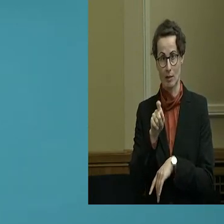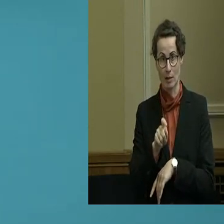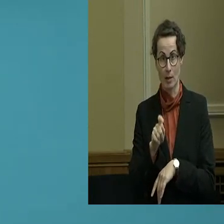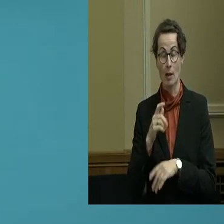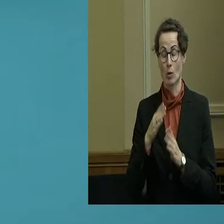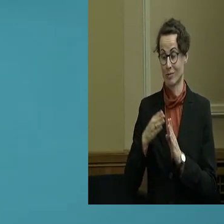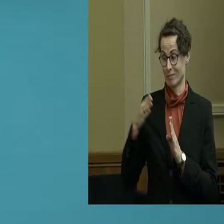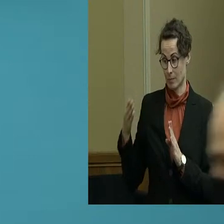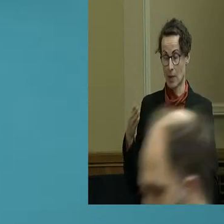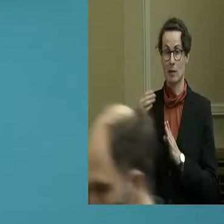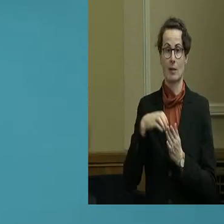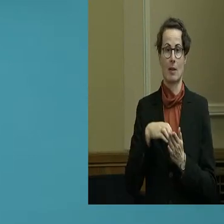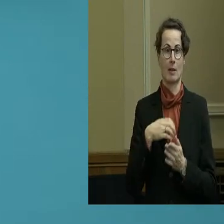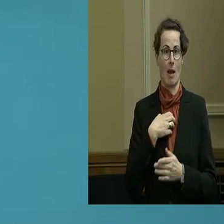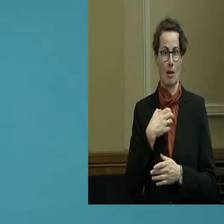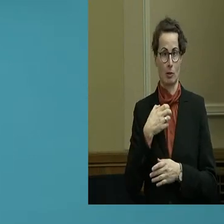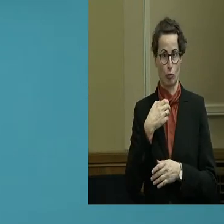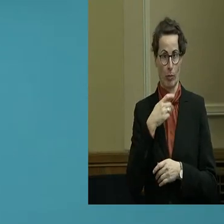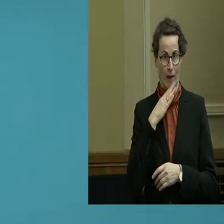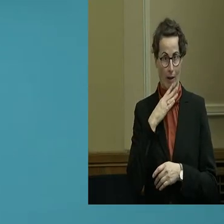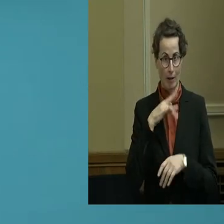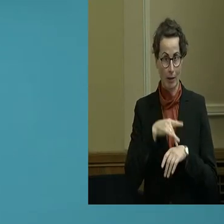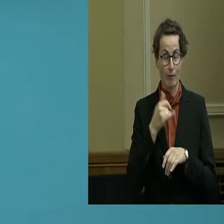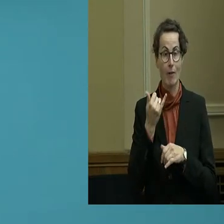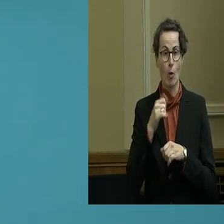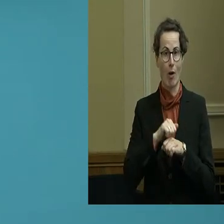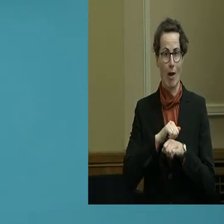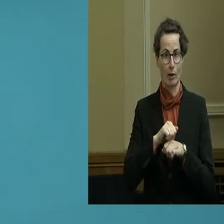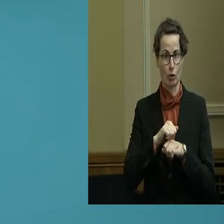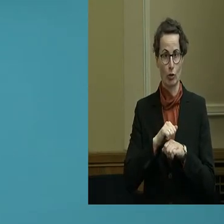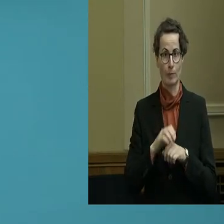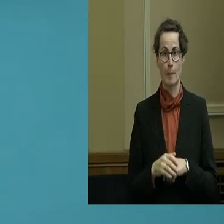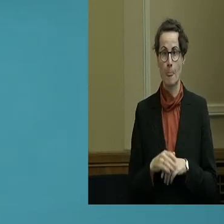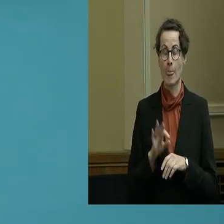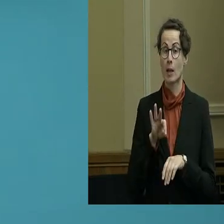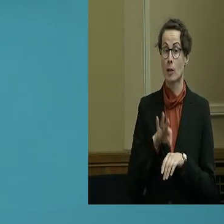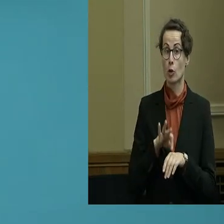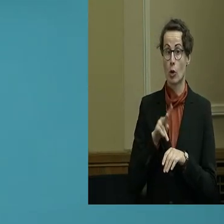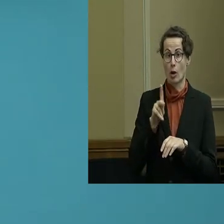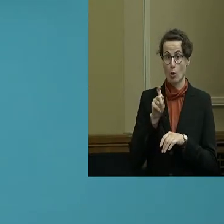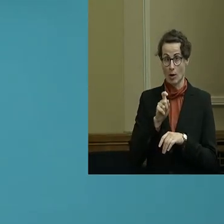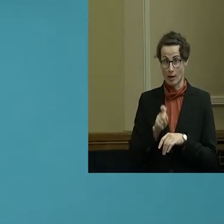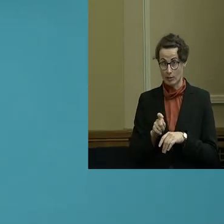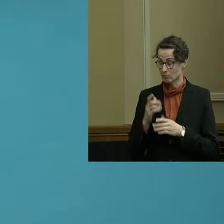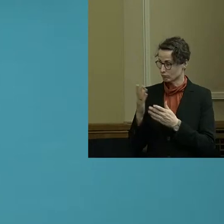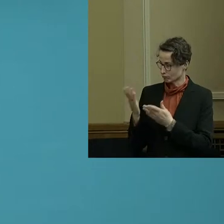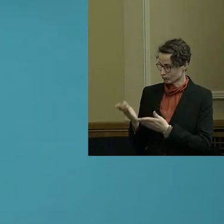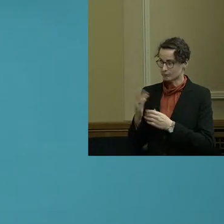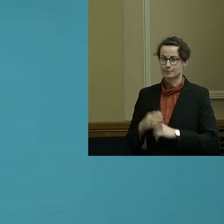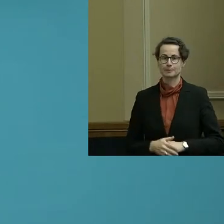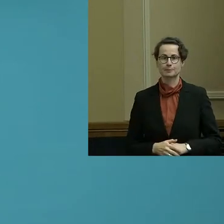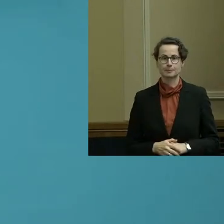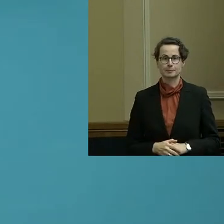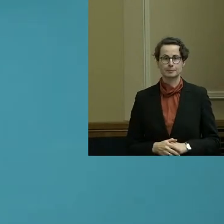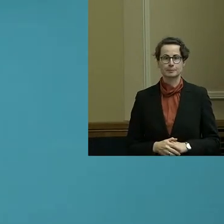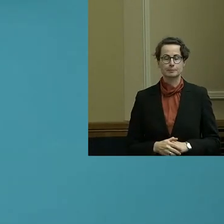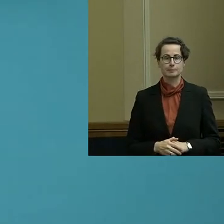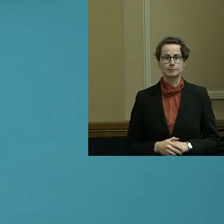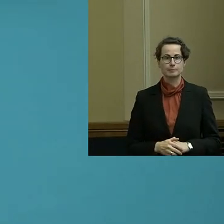Senatssprecherin Frau Reinsch und Herr Dr. Kollatz hat auch gleich das Wort, bitteschön.